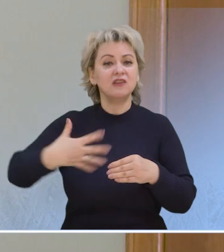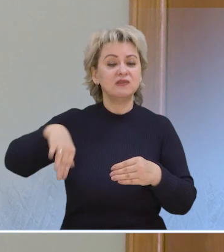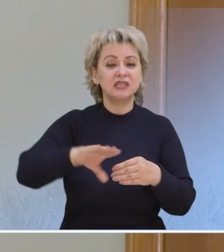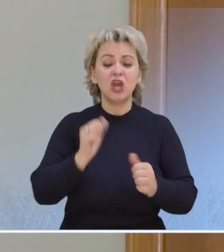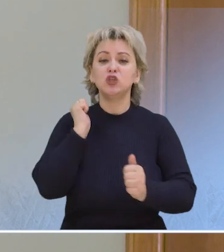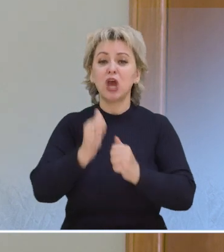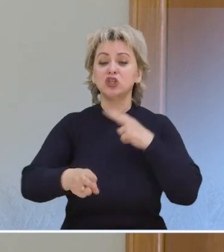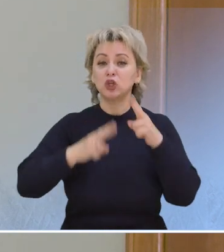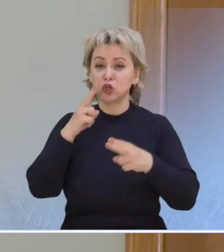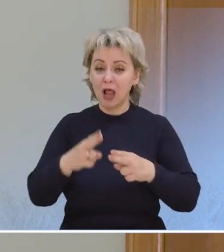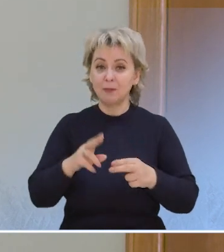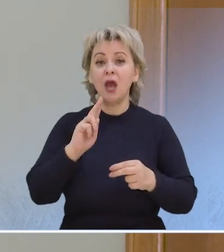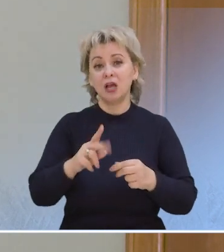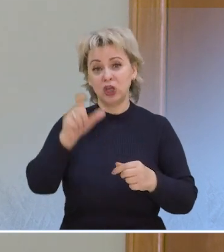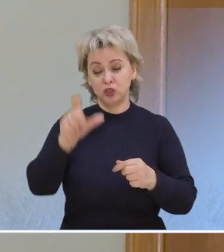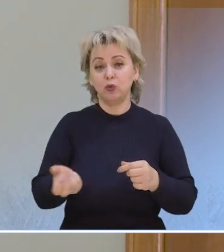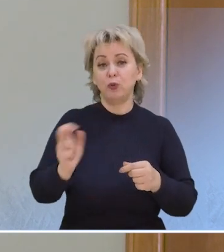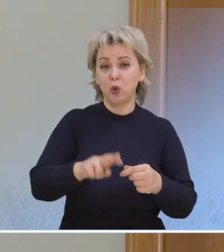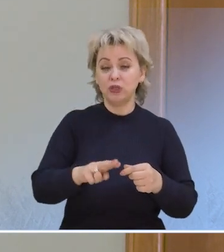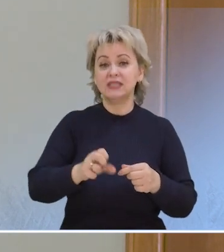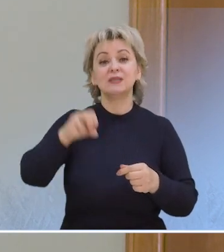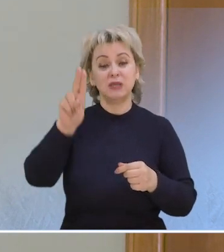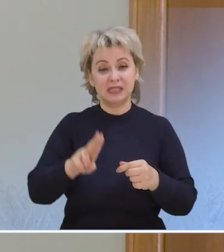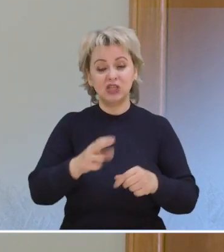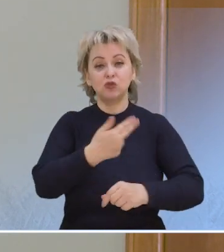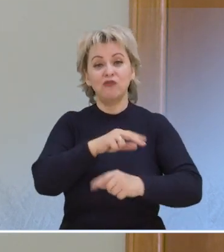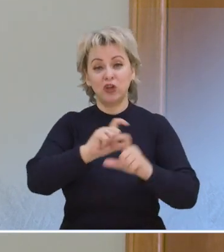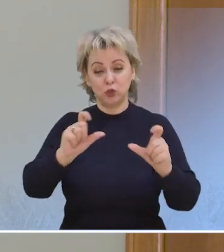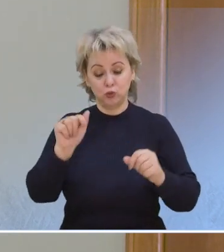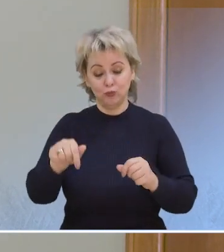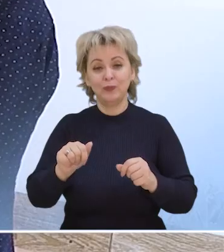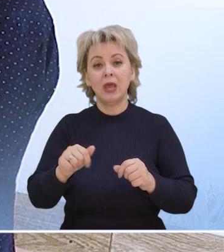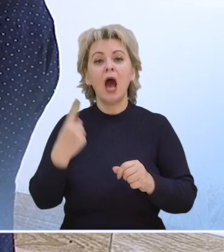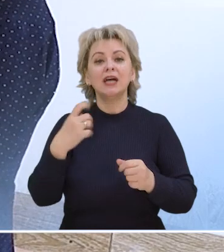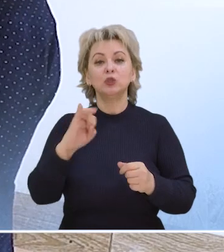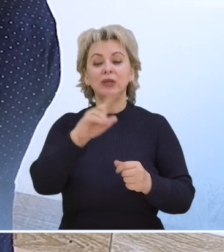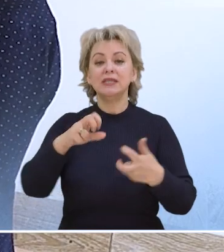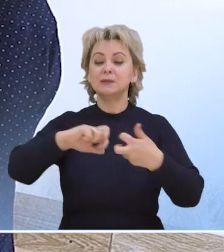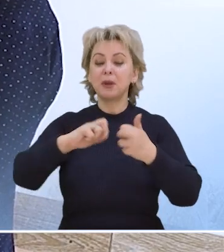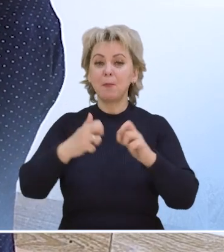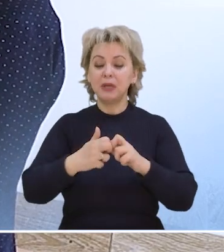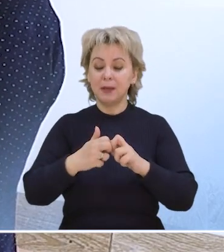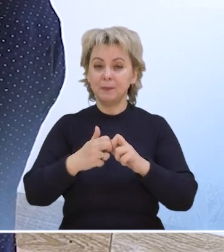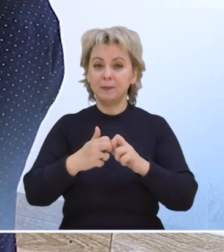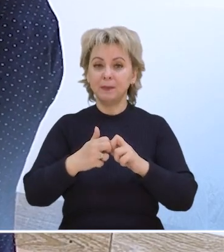все самые, наверное, частые жалобы, с которыми приходит человек-гастроэнтрологу на консультацию. Одно из проблем